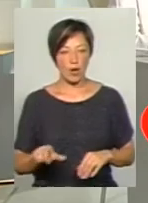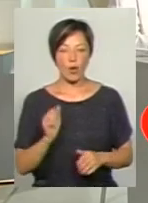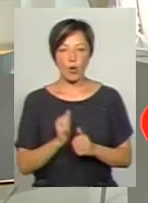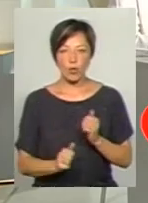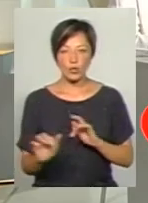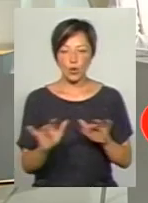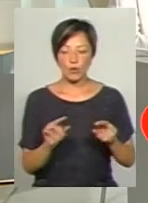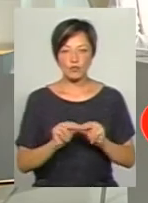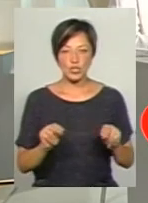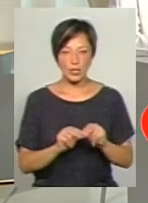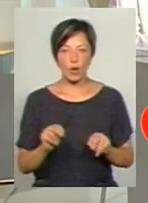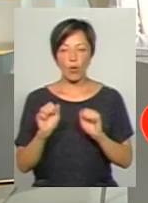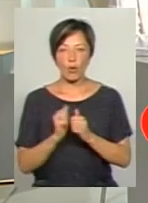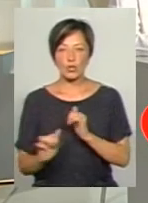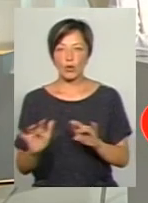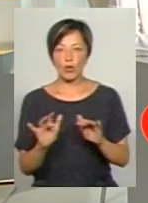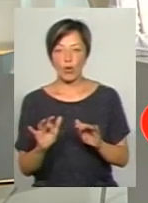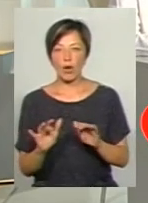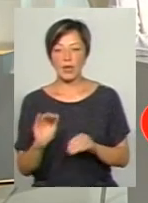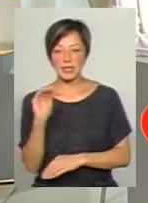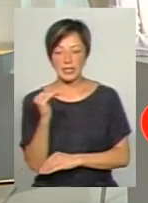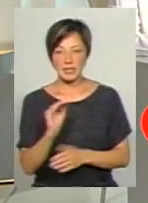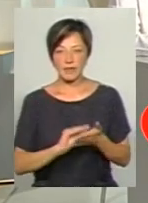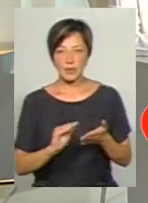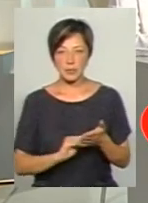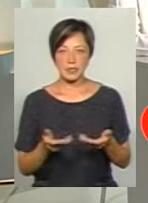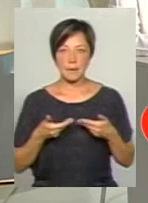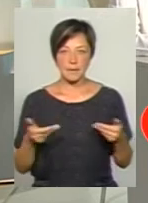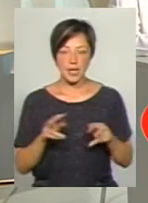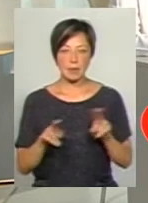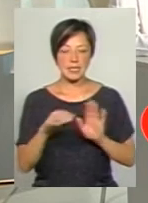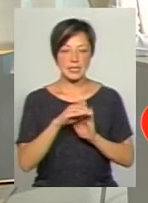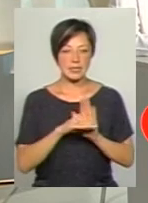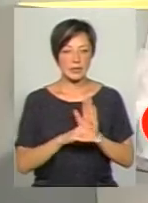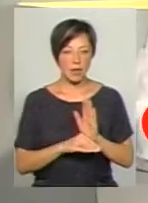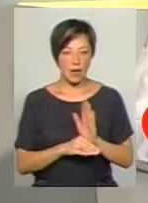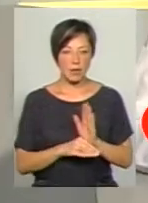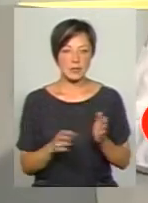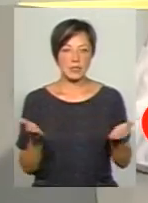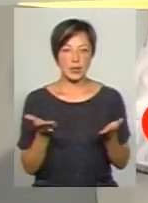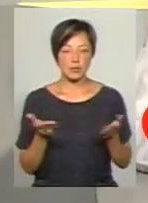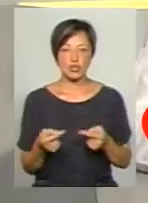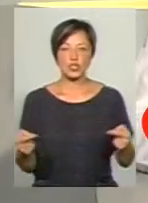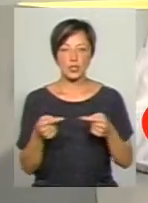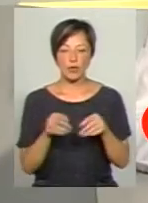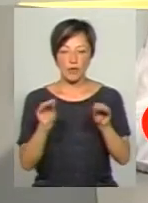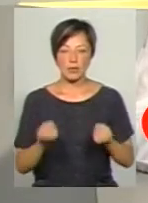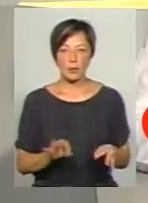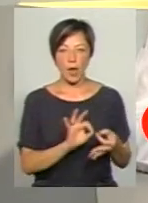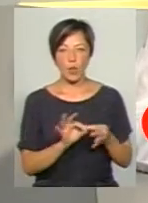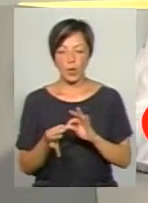Кожен крок вчителя і кожен крок учня виписано. Тобто ми йдемо за сценарієм, тобто з якимось чітко виписаним